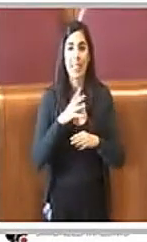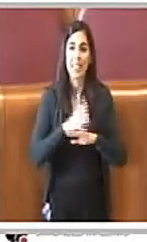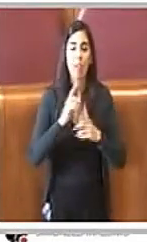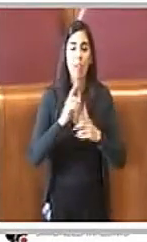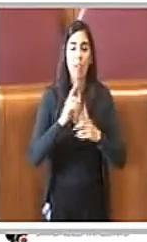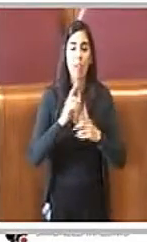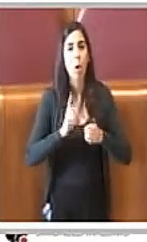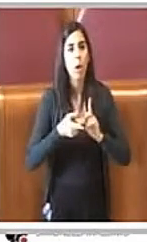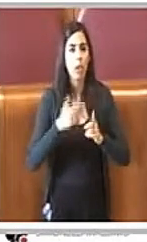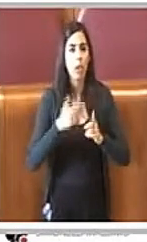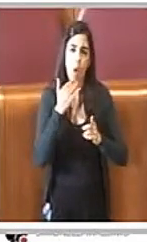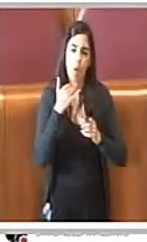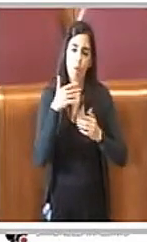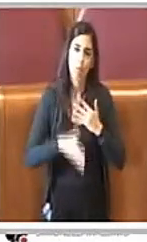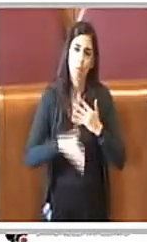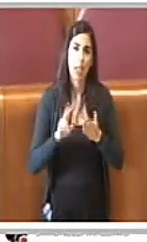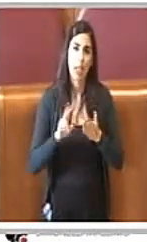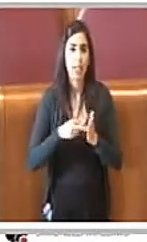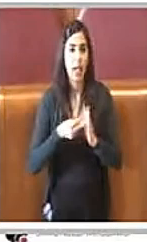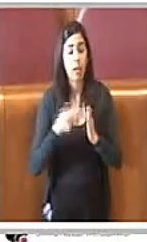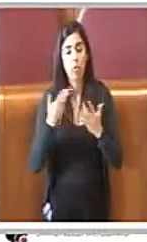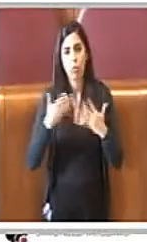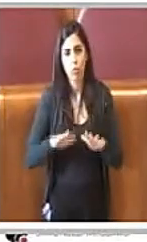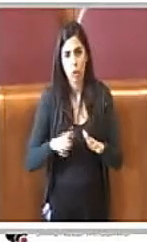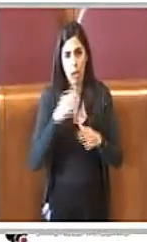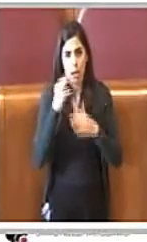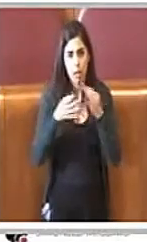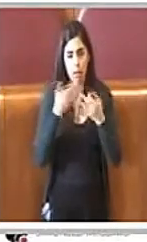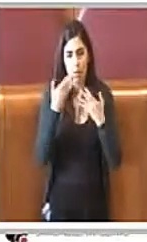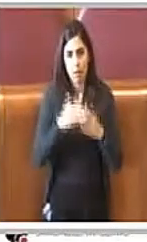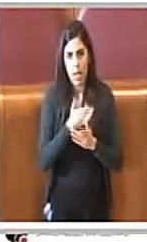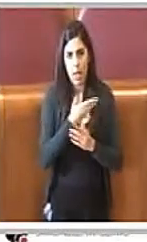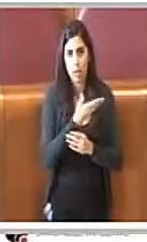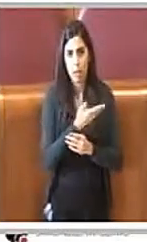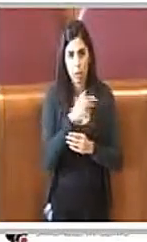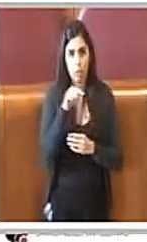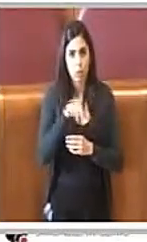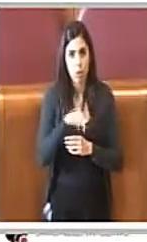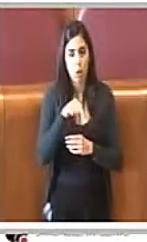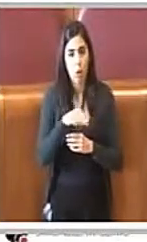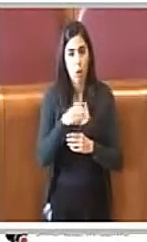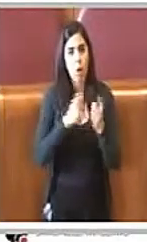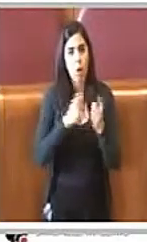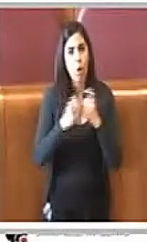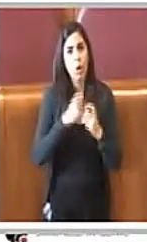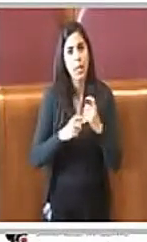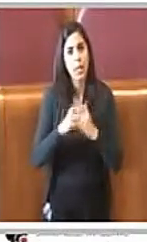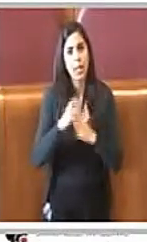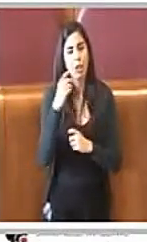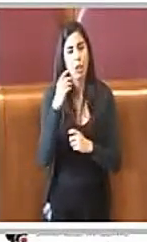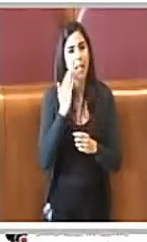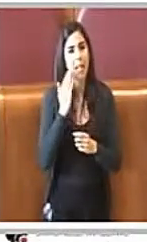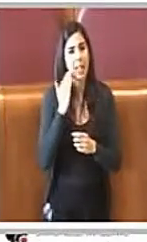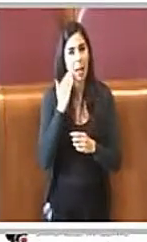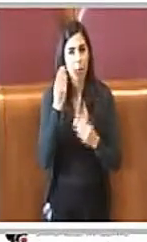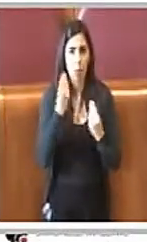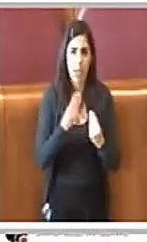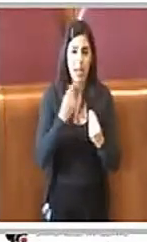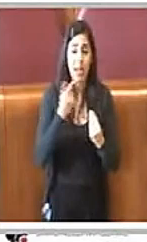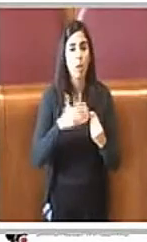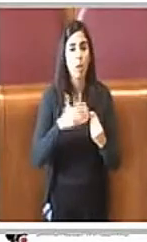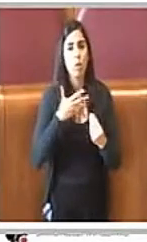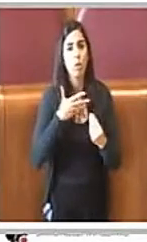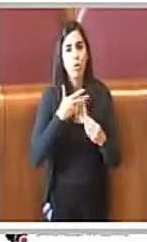senza scendere nel tecnico, poi è stato anche illustrato l'origine di questo debito, a cosa era dovuta una serie di operazioni societarie